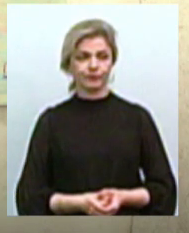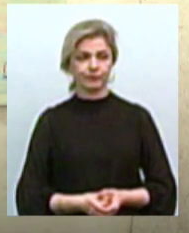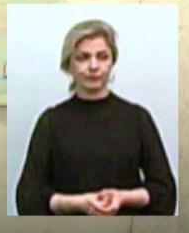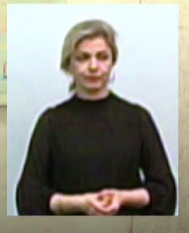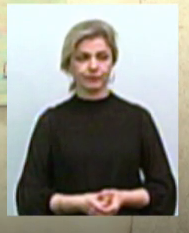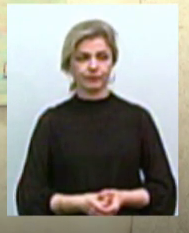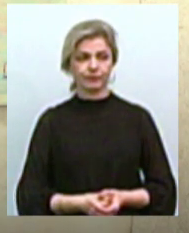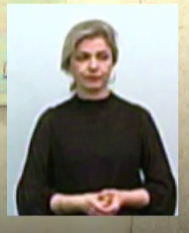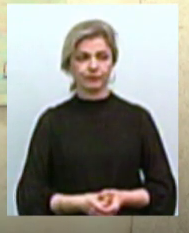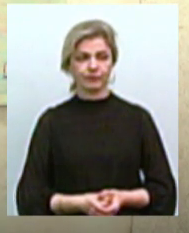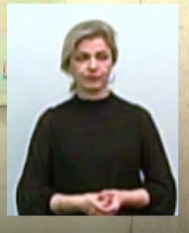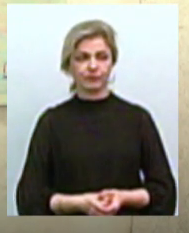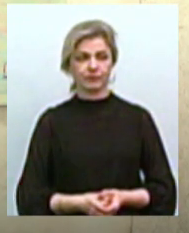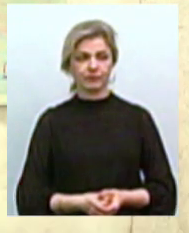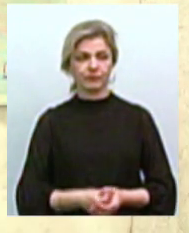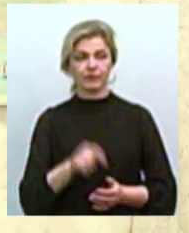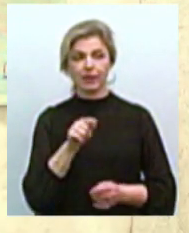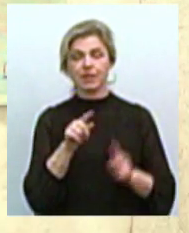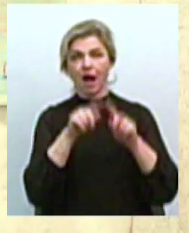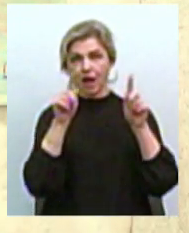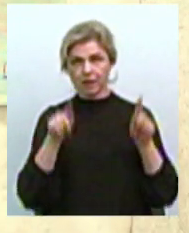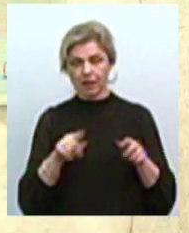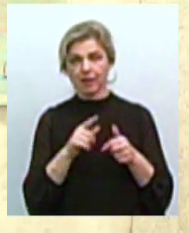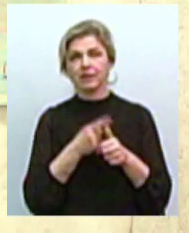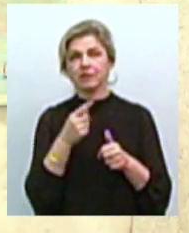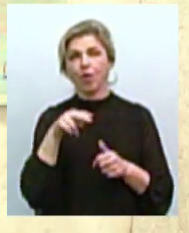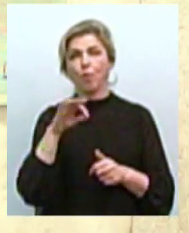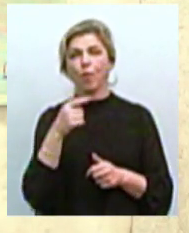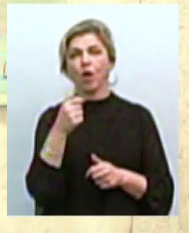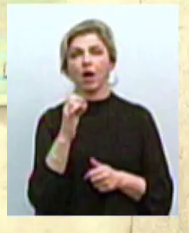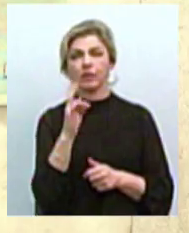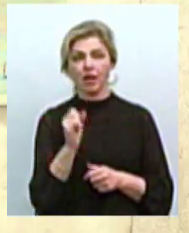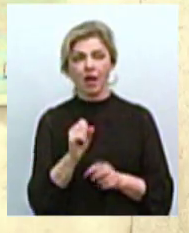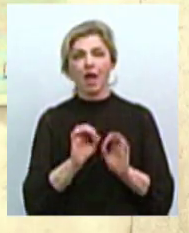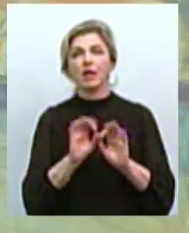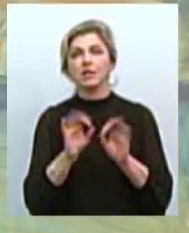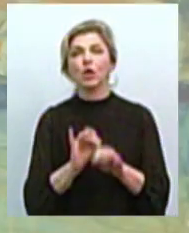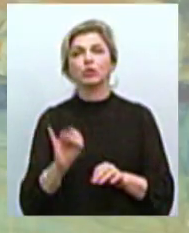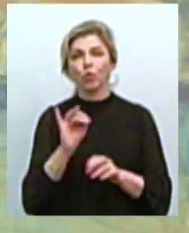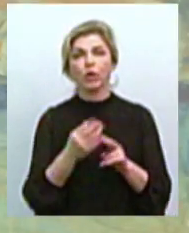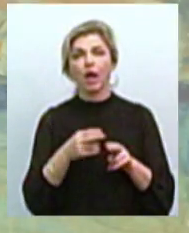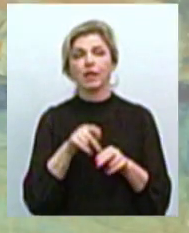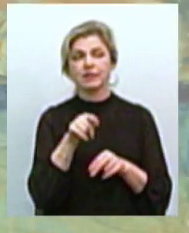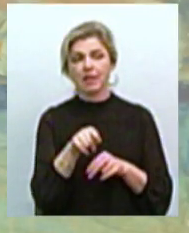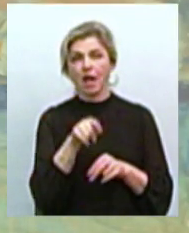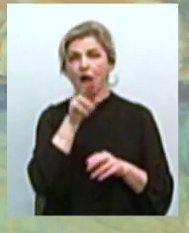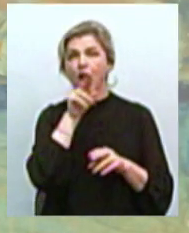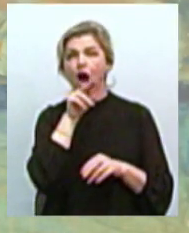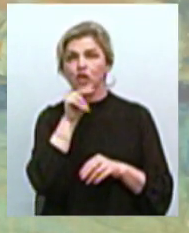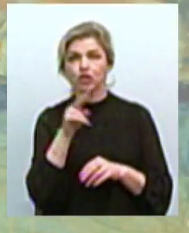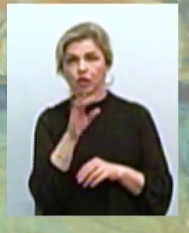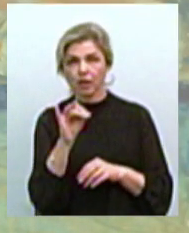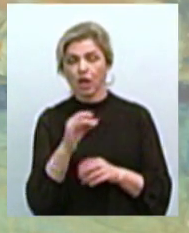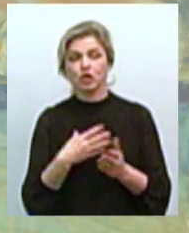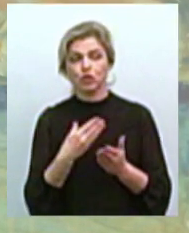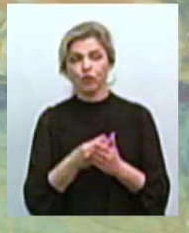розповідає глядачу історію цієї качки пеганки, яка з своїх